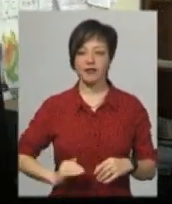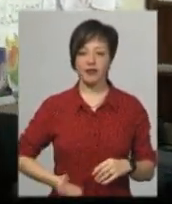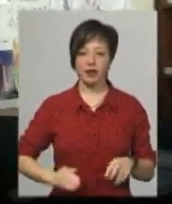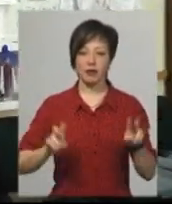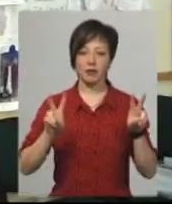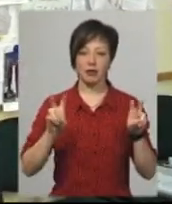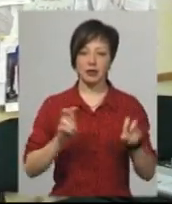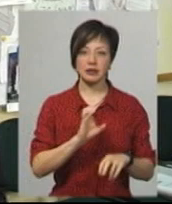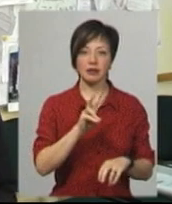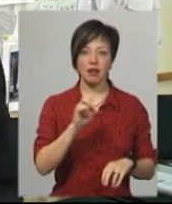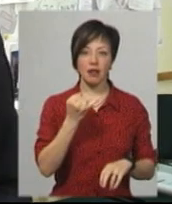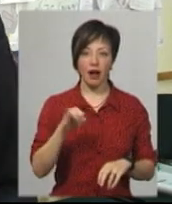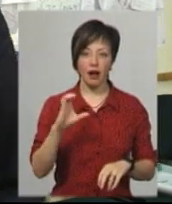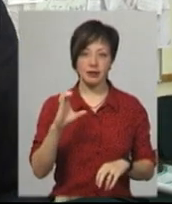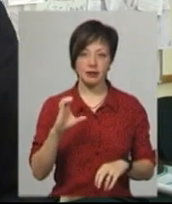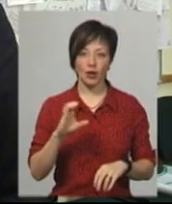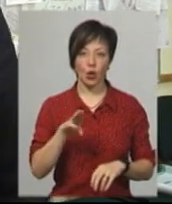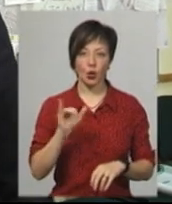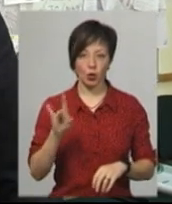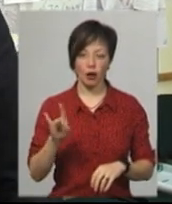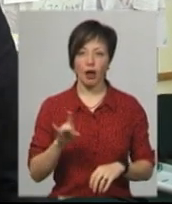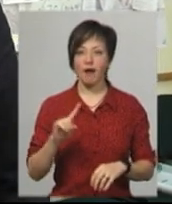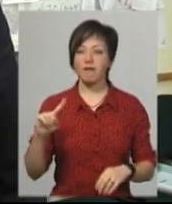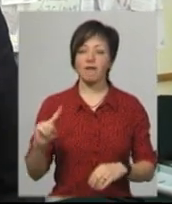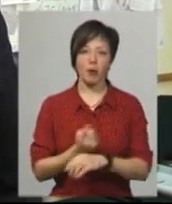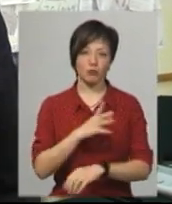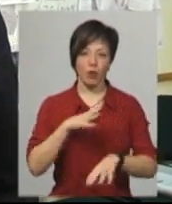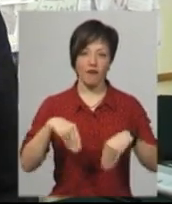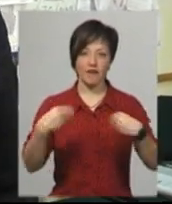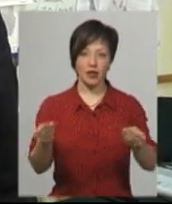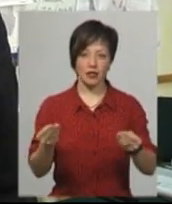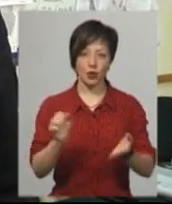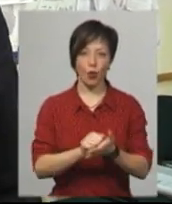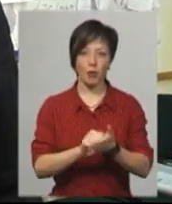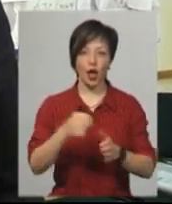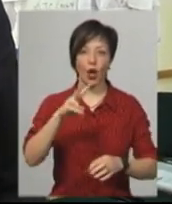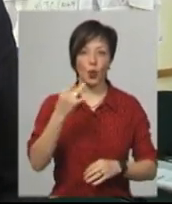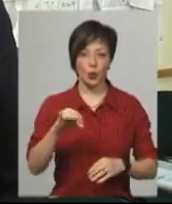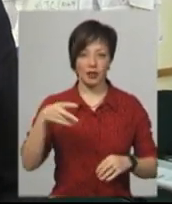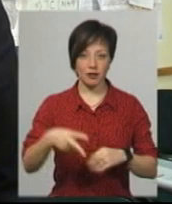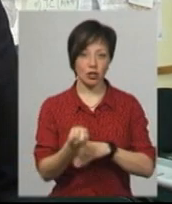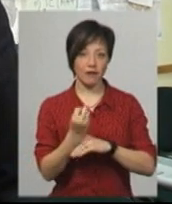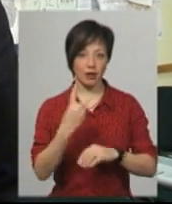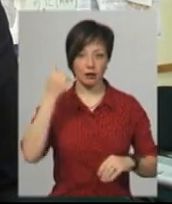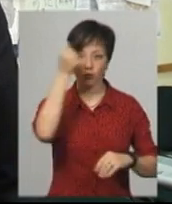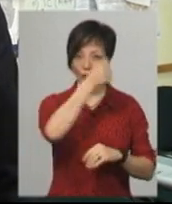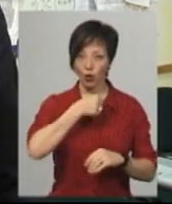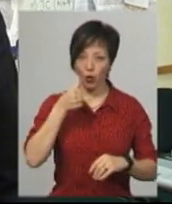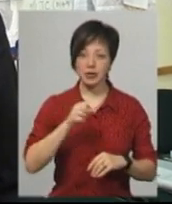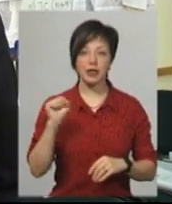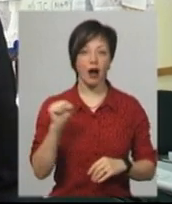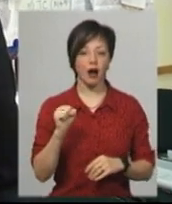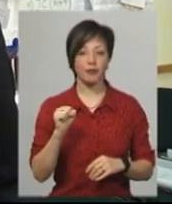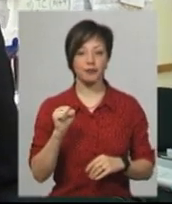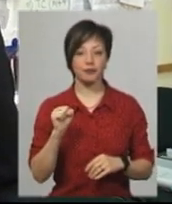«Славськ Тур». Вперше були видані містобудівні умови та обмеження в лютому 2012 році, а